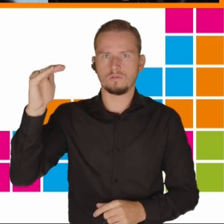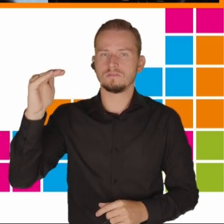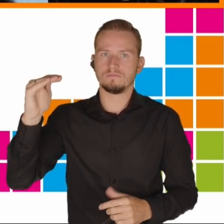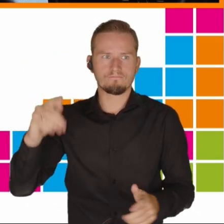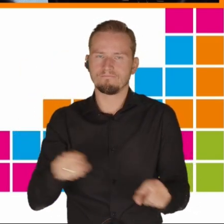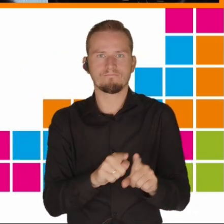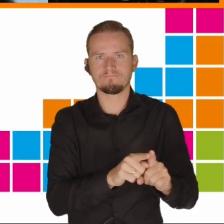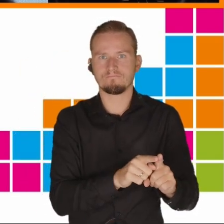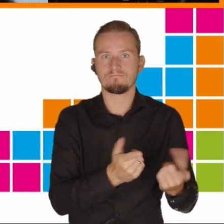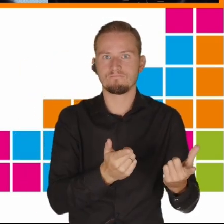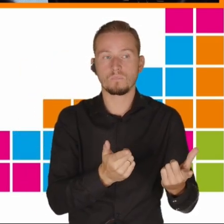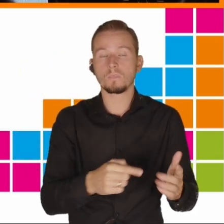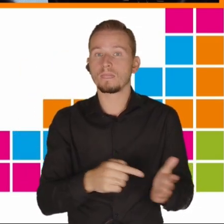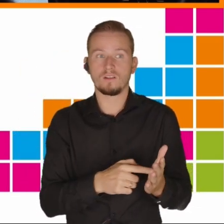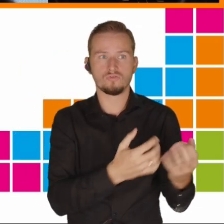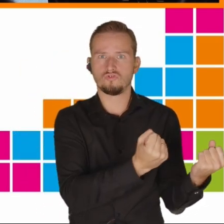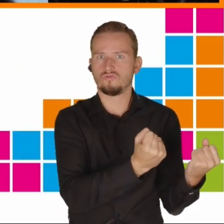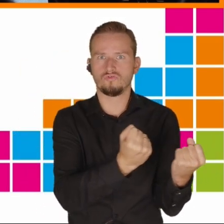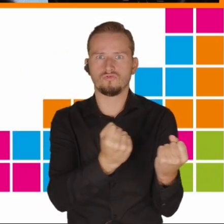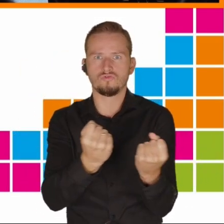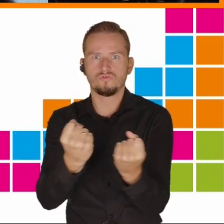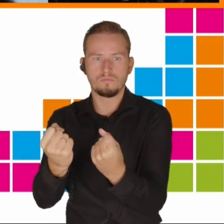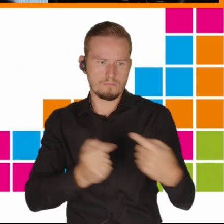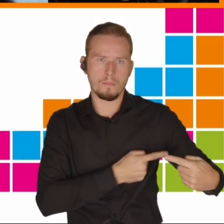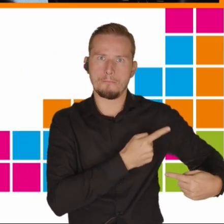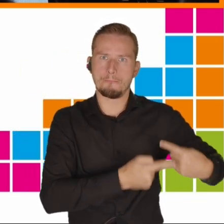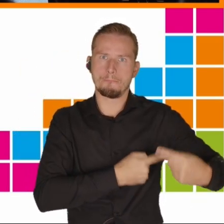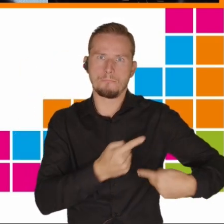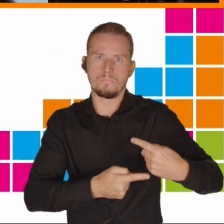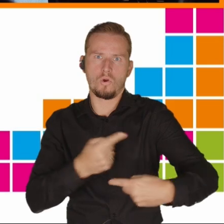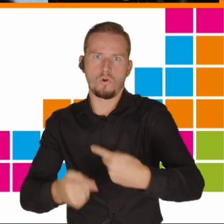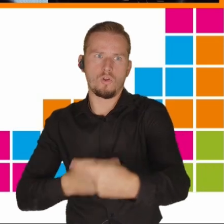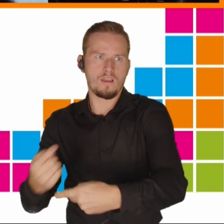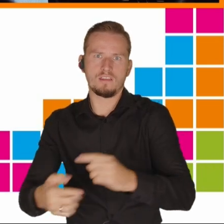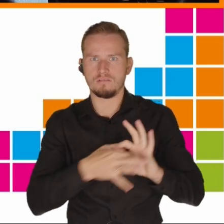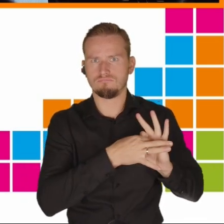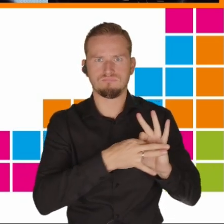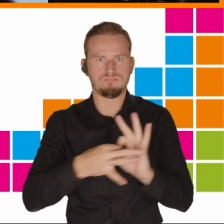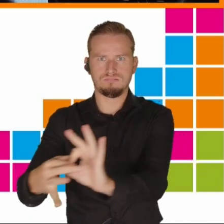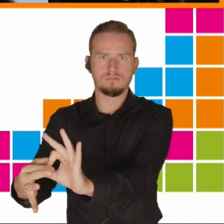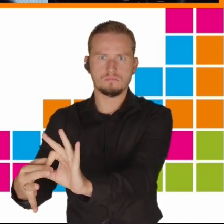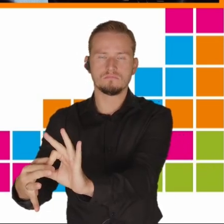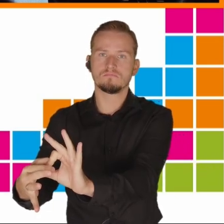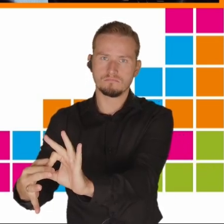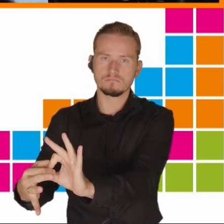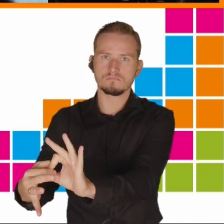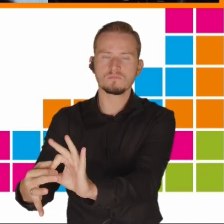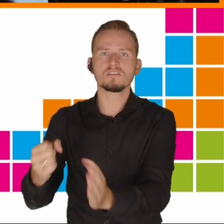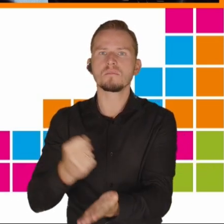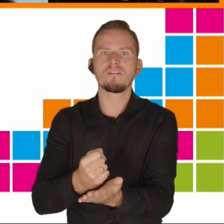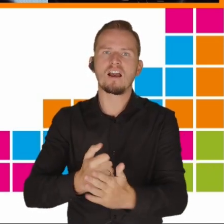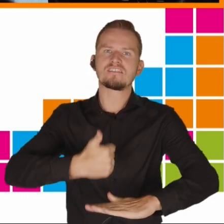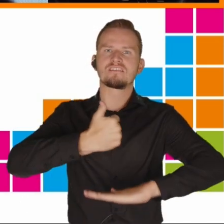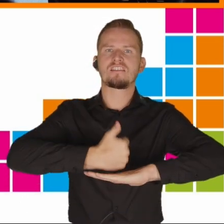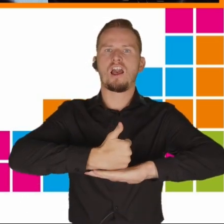tutaj, że to utrzymuje się z pokolenia na pokolenie, jeśli chodzi o status